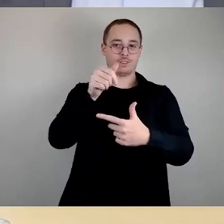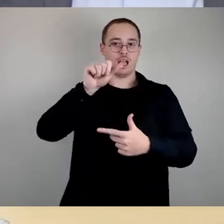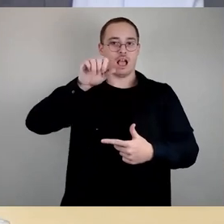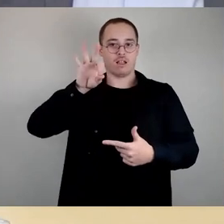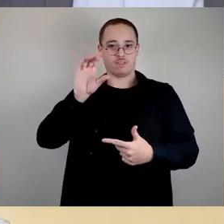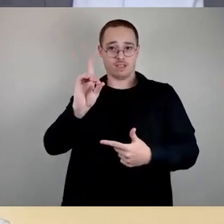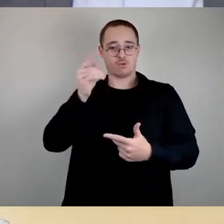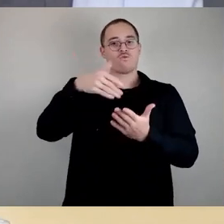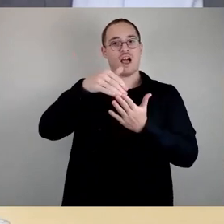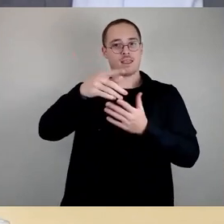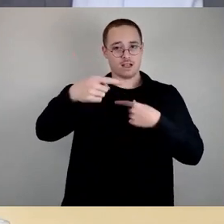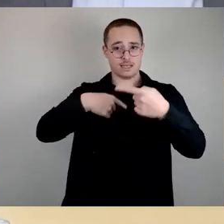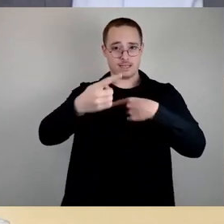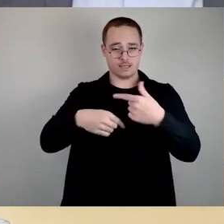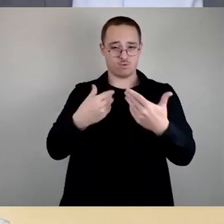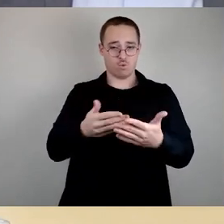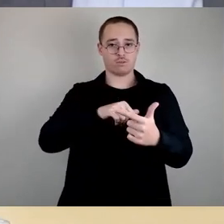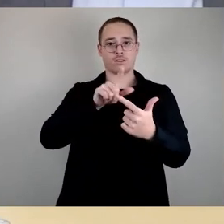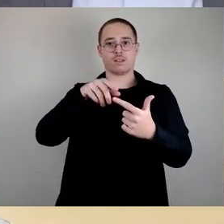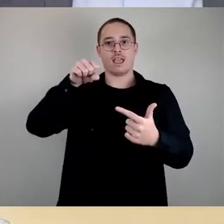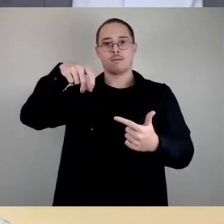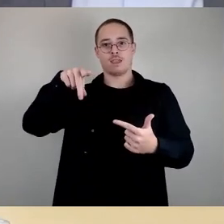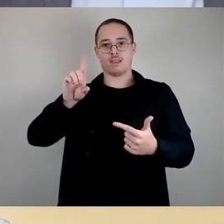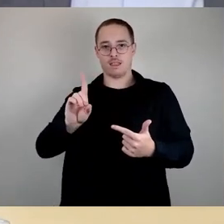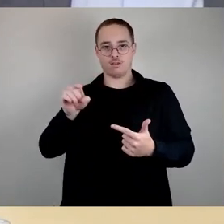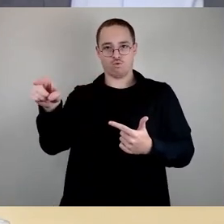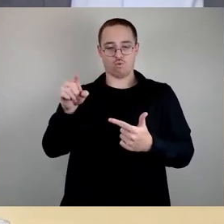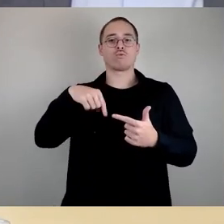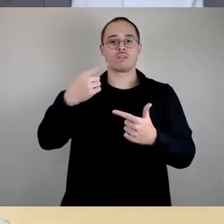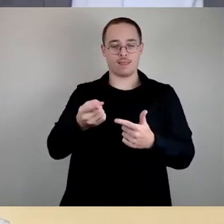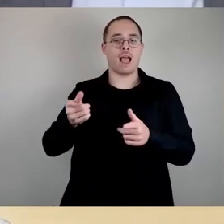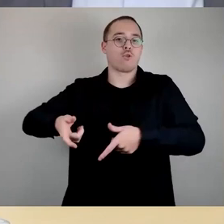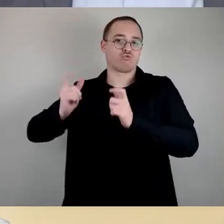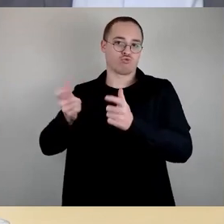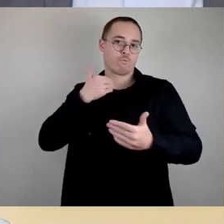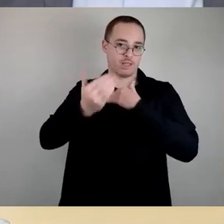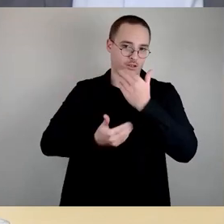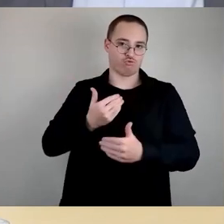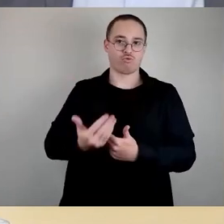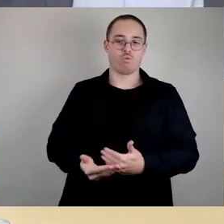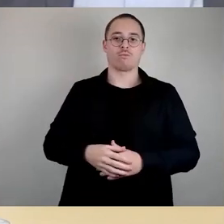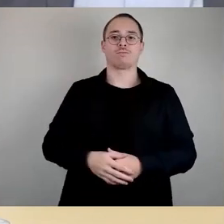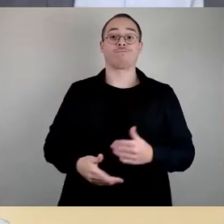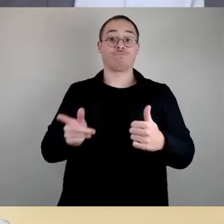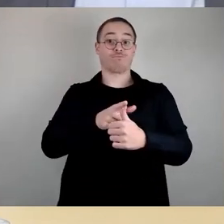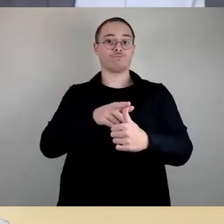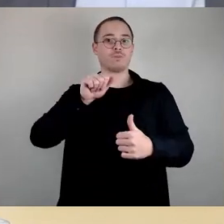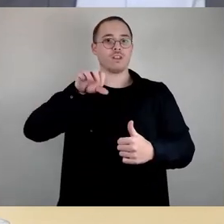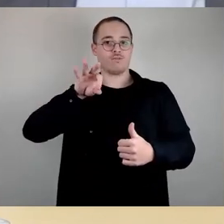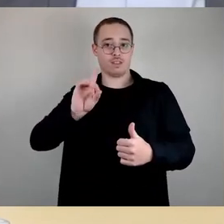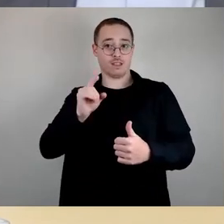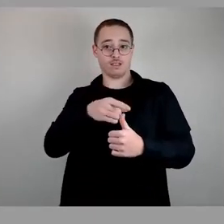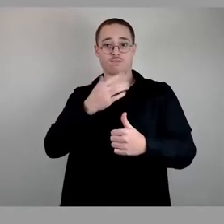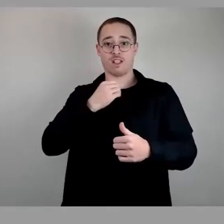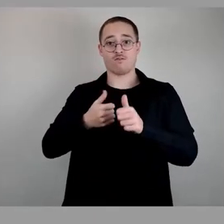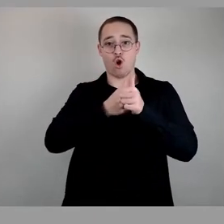von der SPD. Und dann kommen wir zum federführenden Ausschussbericht. Wer dem Änderungsantrag AfD folgen möchte, den bitte